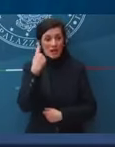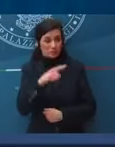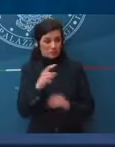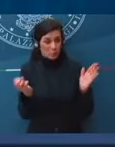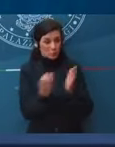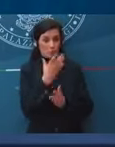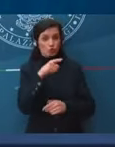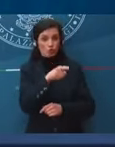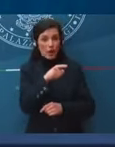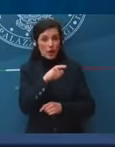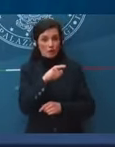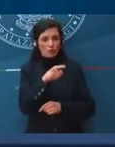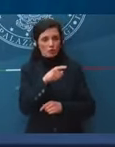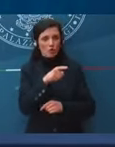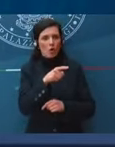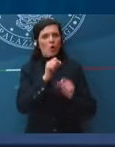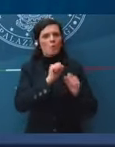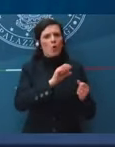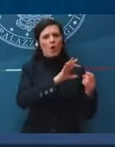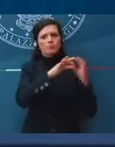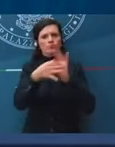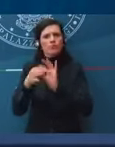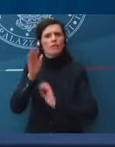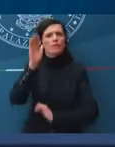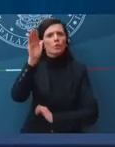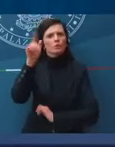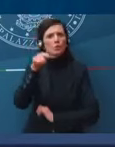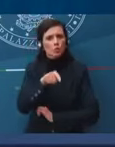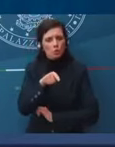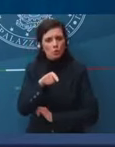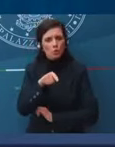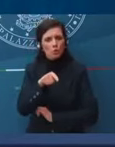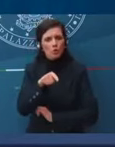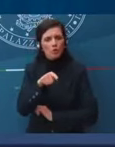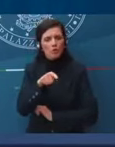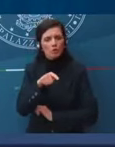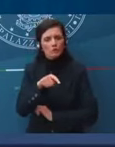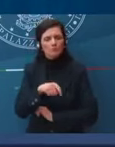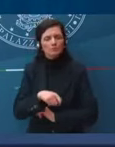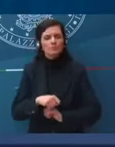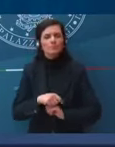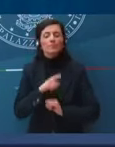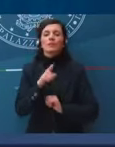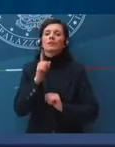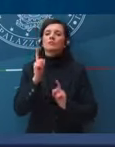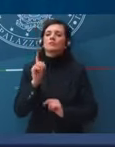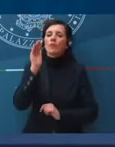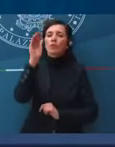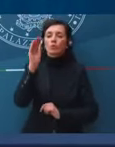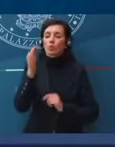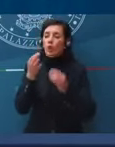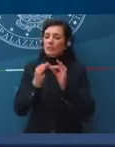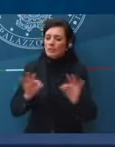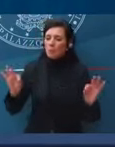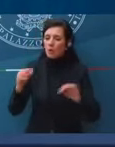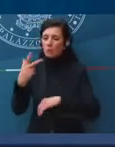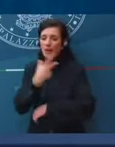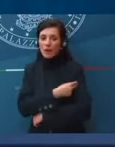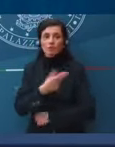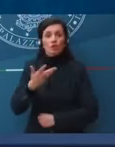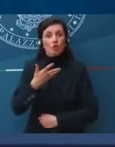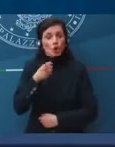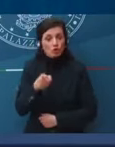anche in futuro sulla disponibilità a vaccinarsi. Questo